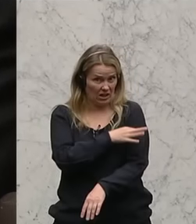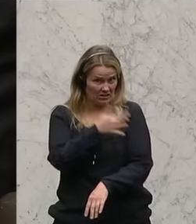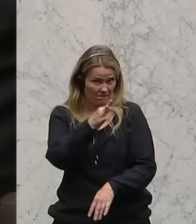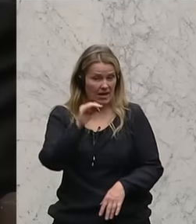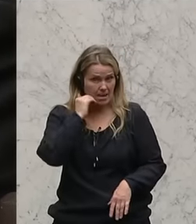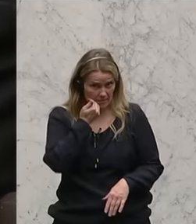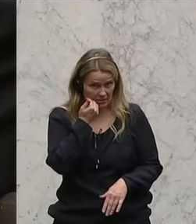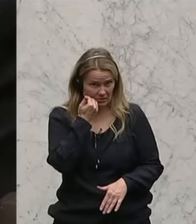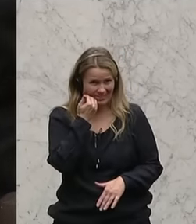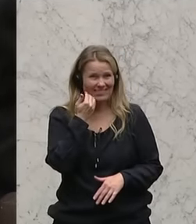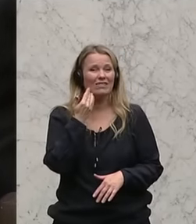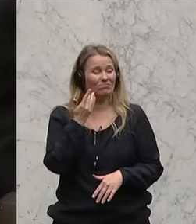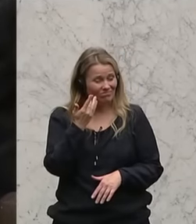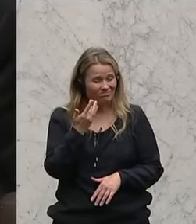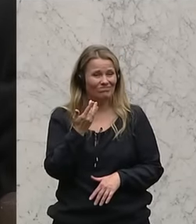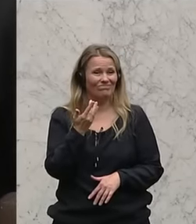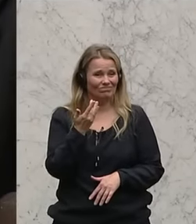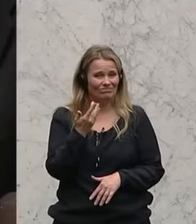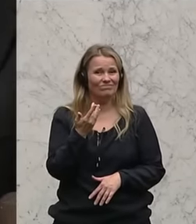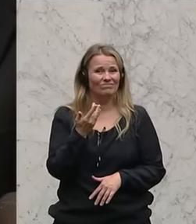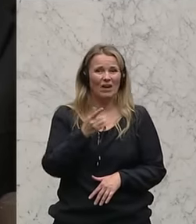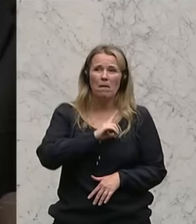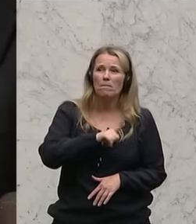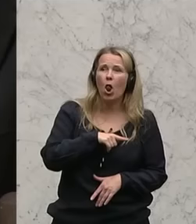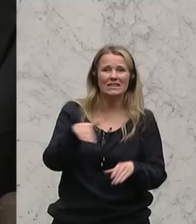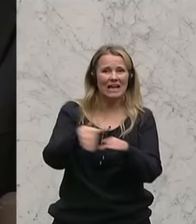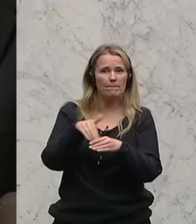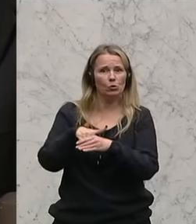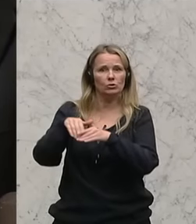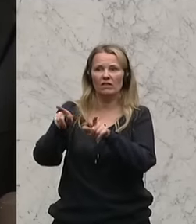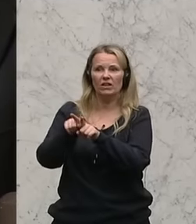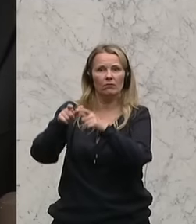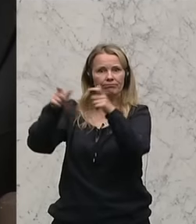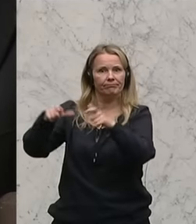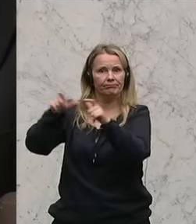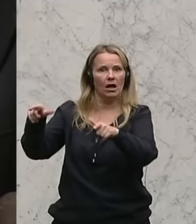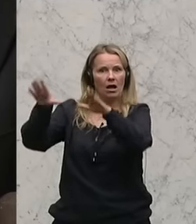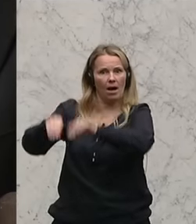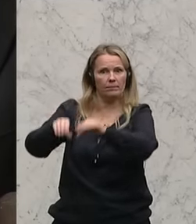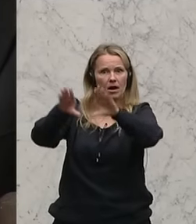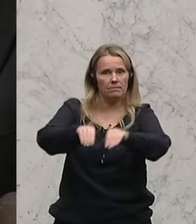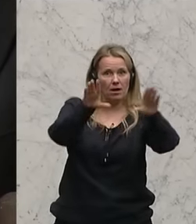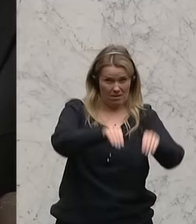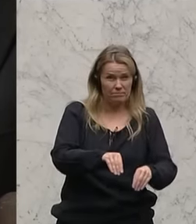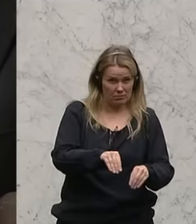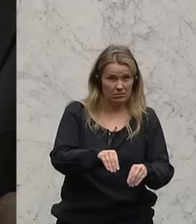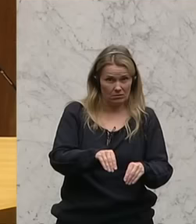in der gleichen Zeit Polizeiposten zugesperrt hat und gegenüber